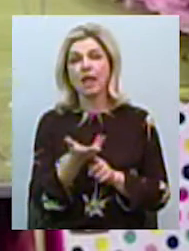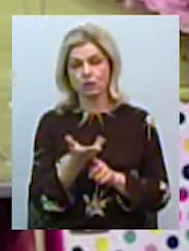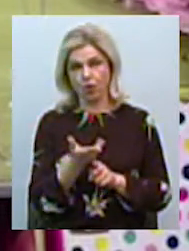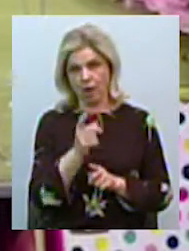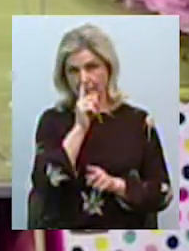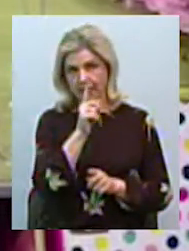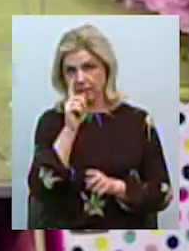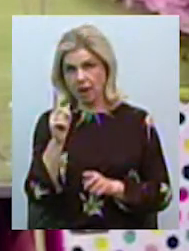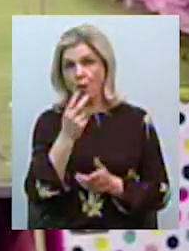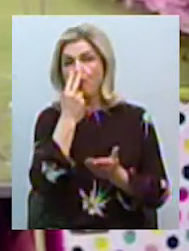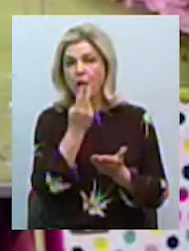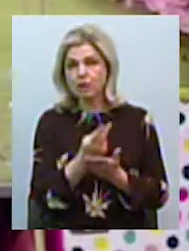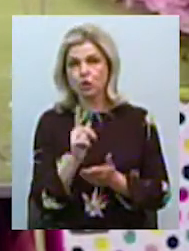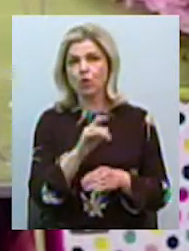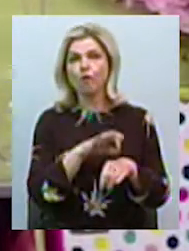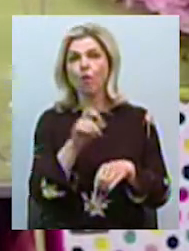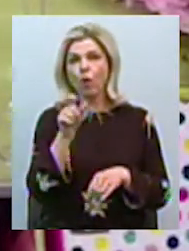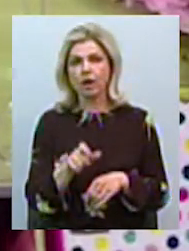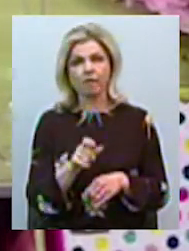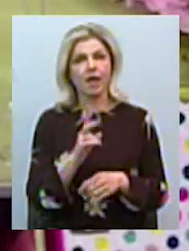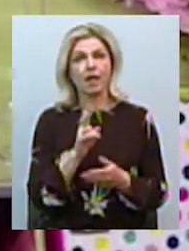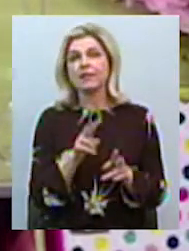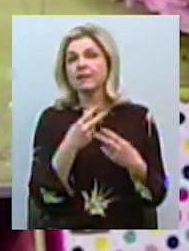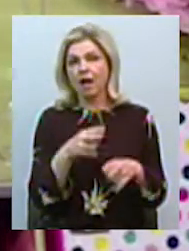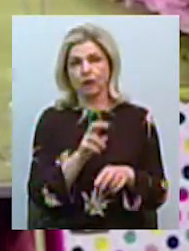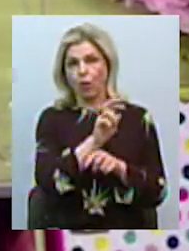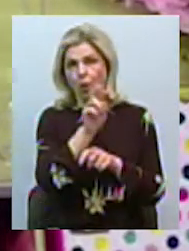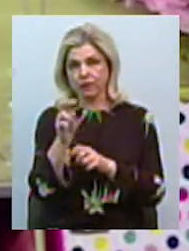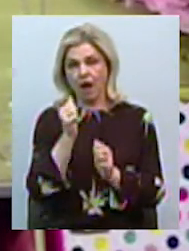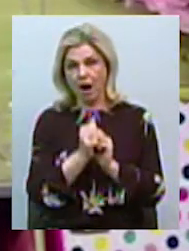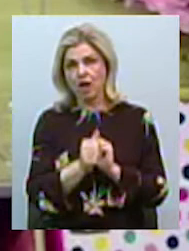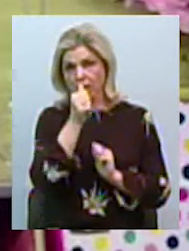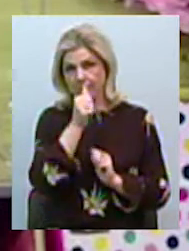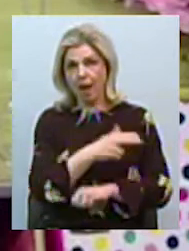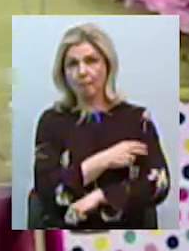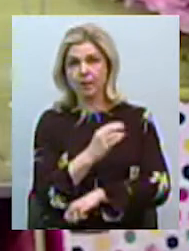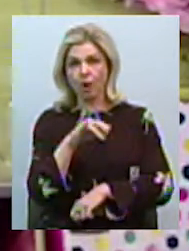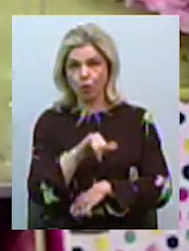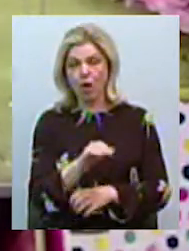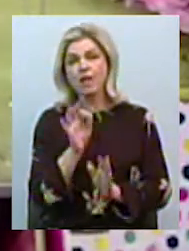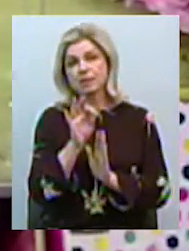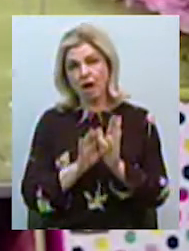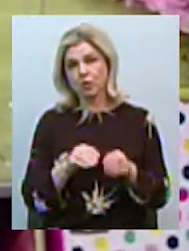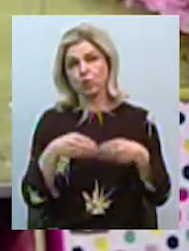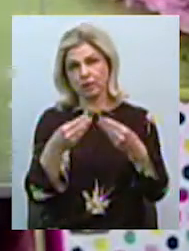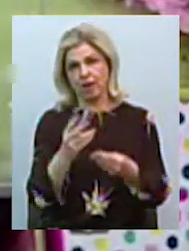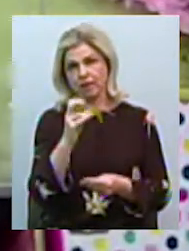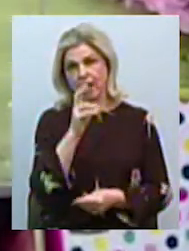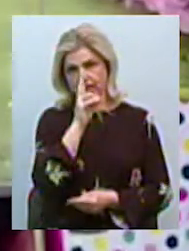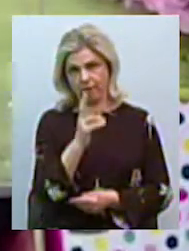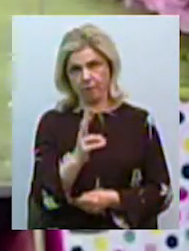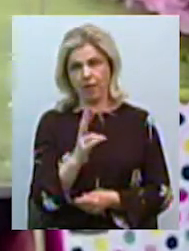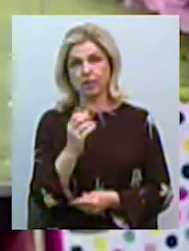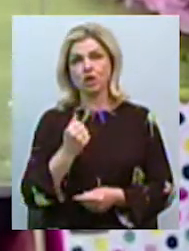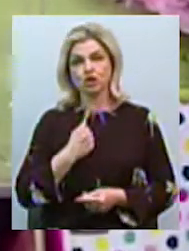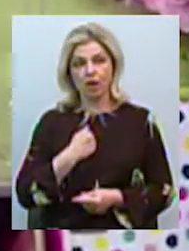цим показавши, що хворий не має тепер ходити кожного місця до аптеки, а зразу йому видадуть, наприклад, на пару місців. На